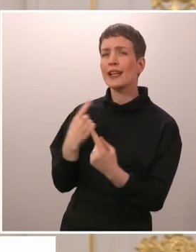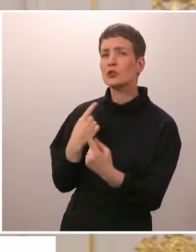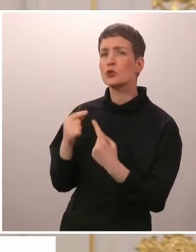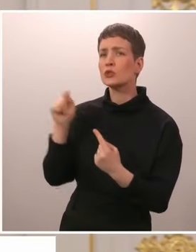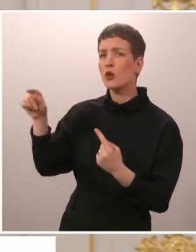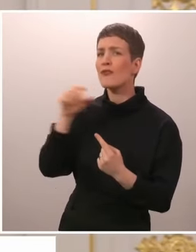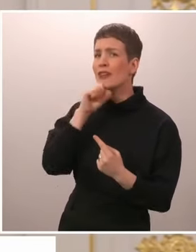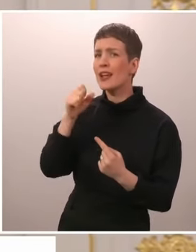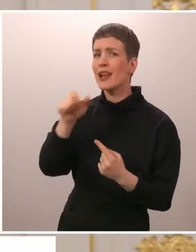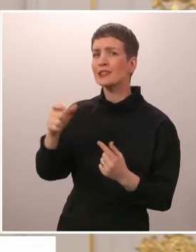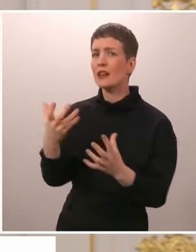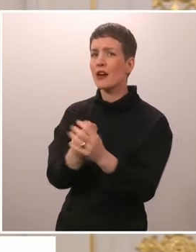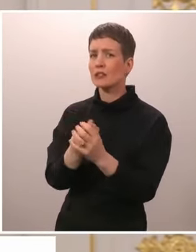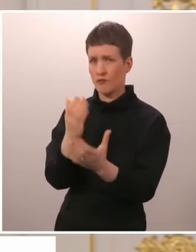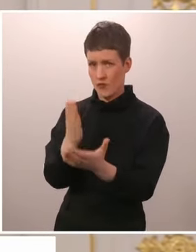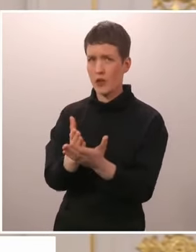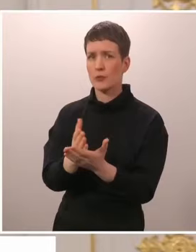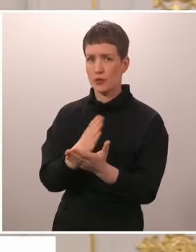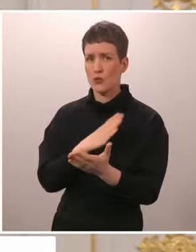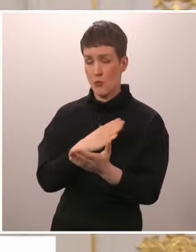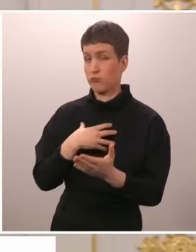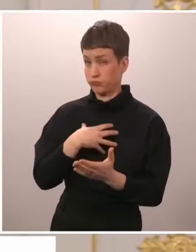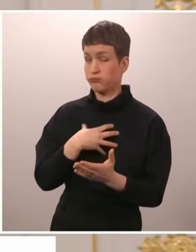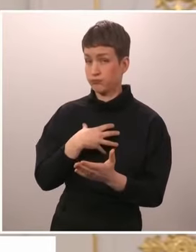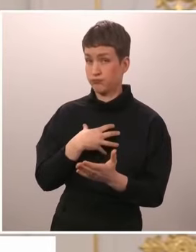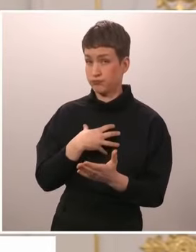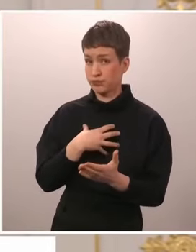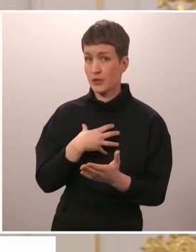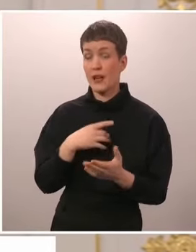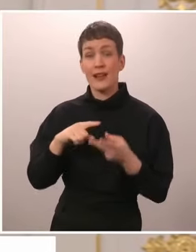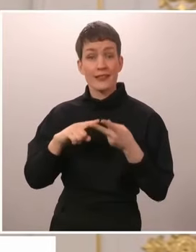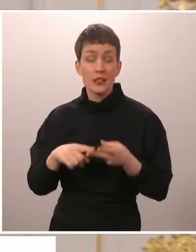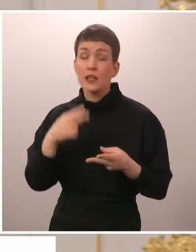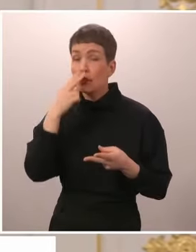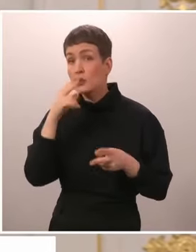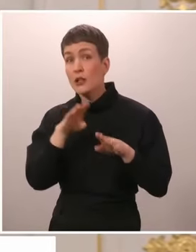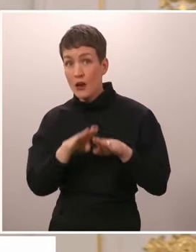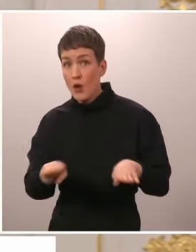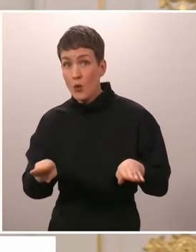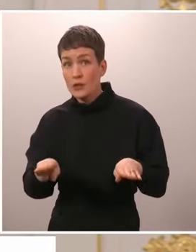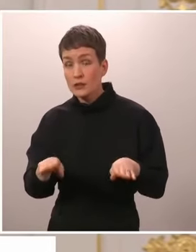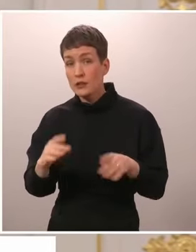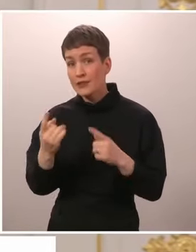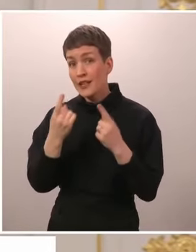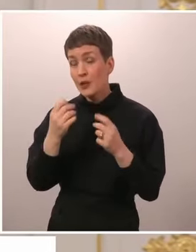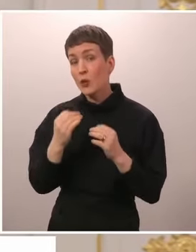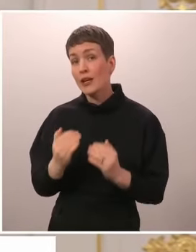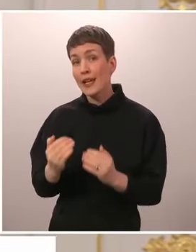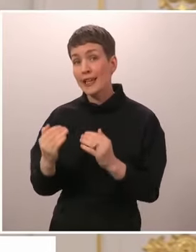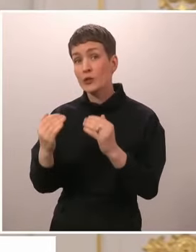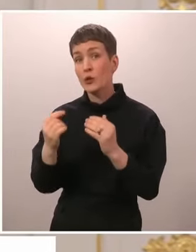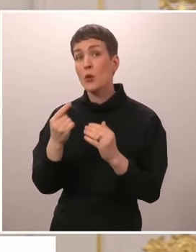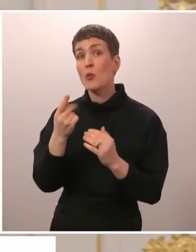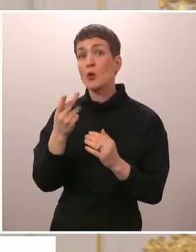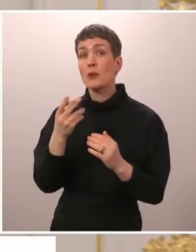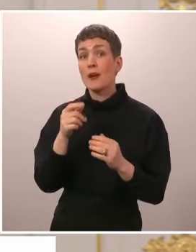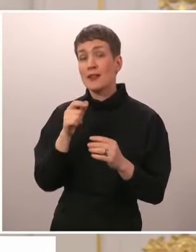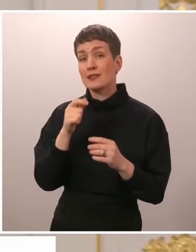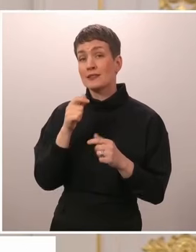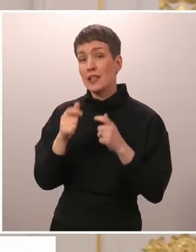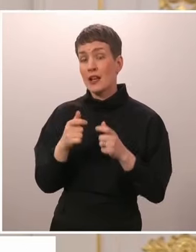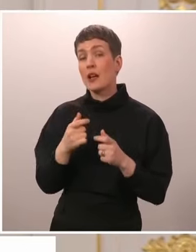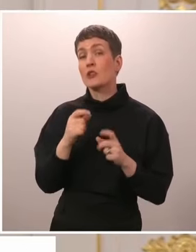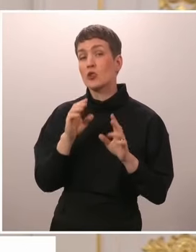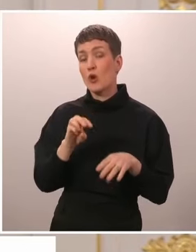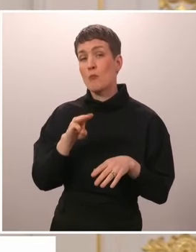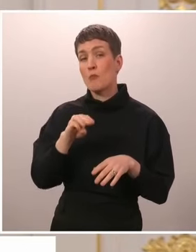venäläisten kanssa. Näin ainakin olettaisin. Jälleen kerran katsotaan rauhassa, miten tilanne kehittyy. Muutaman sanasen tuossa äsken vaihdon